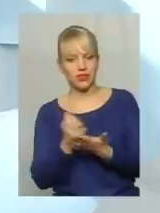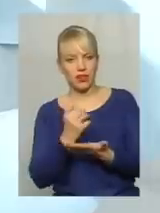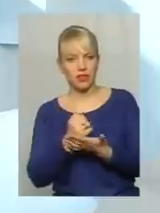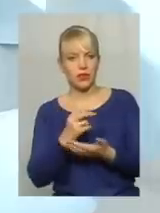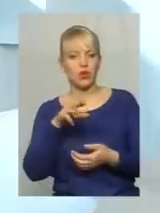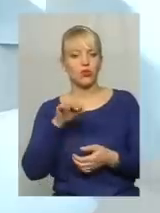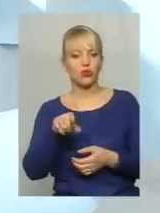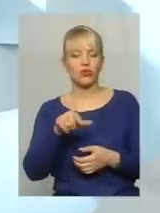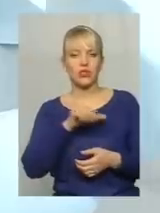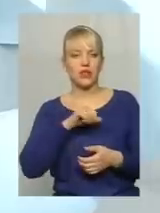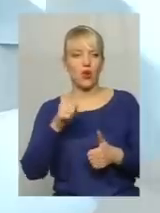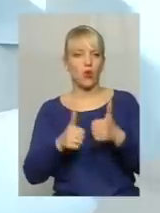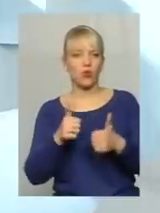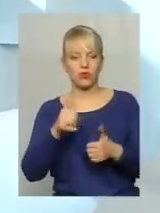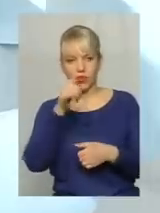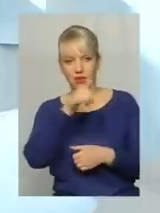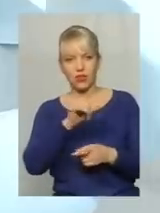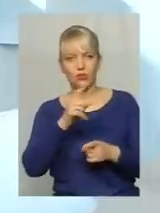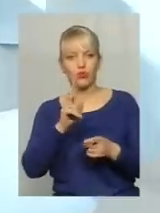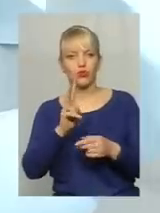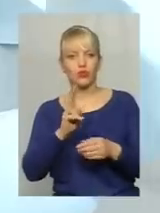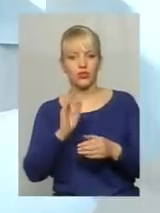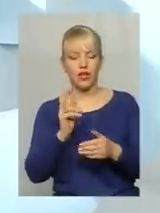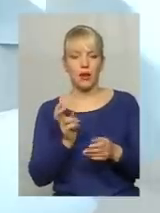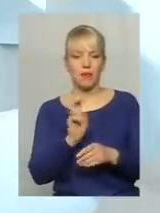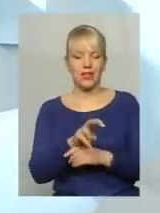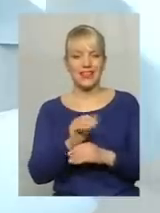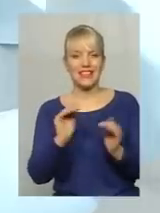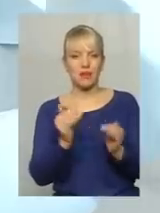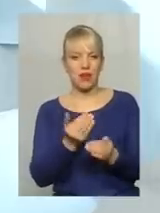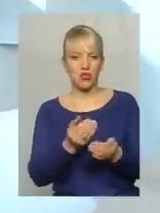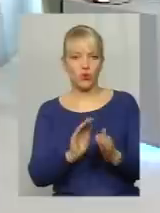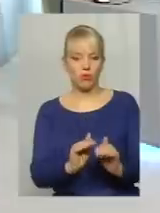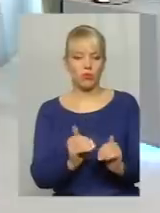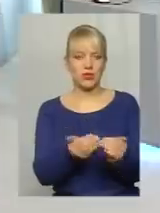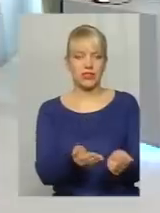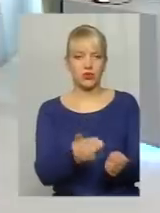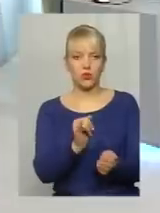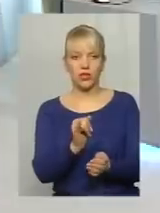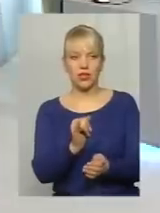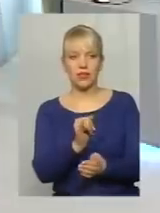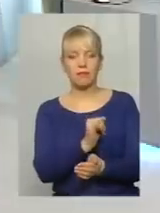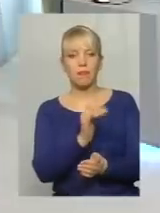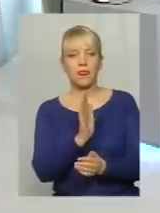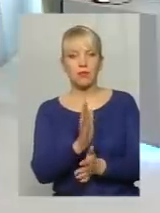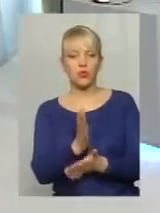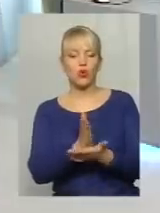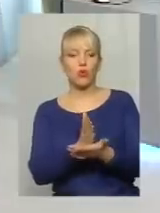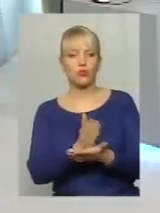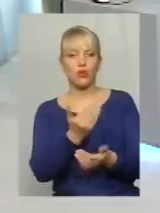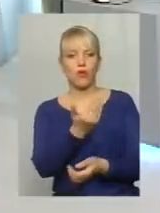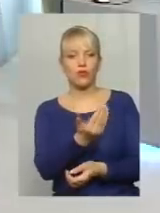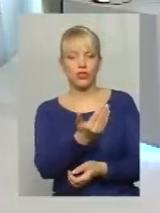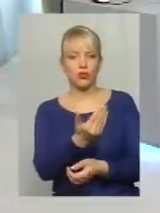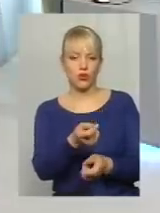сам конкурс йому його не дасть, тому що прийде хтось з нижчою пропозицією і буде його обслуговувати